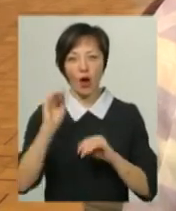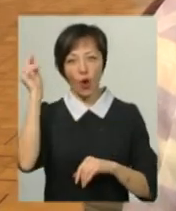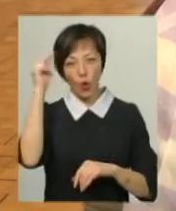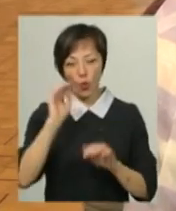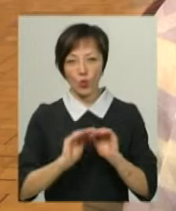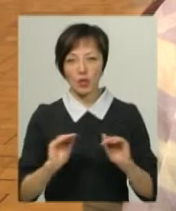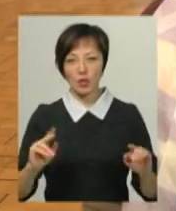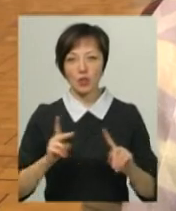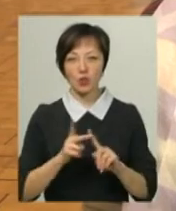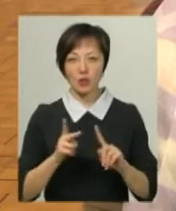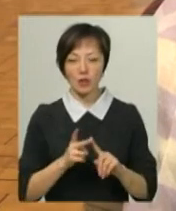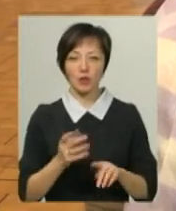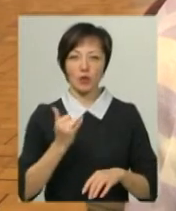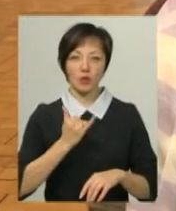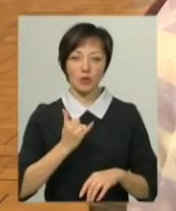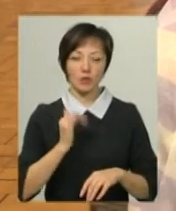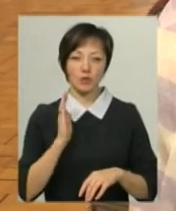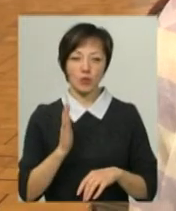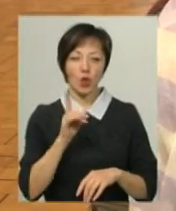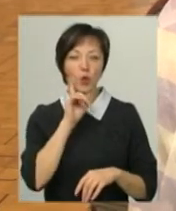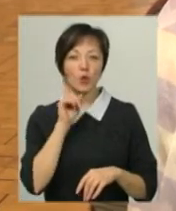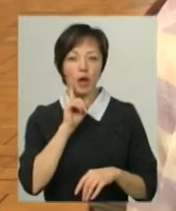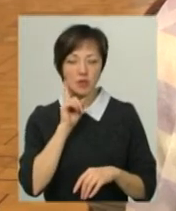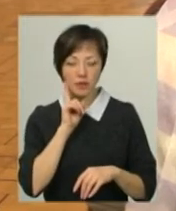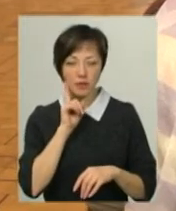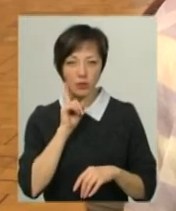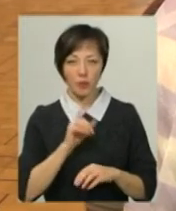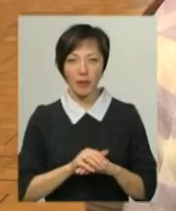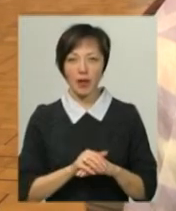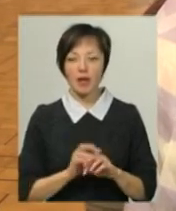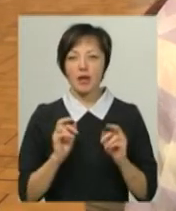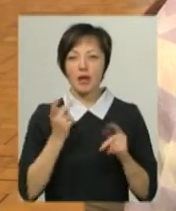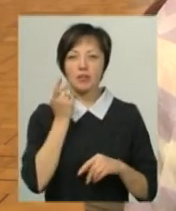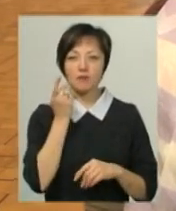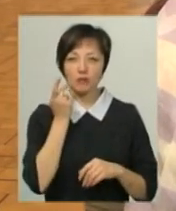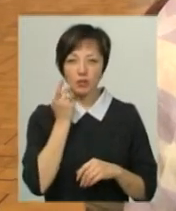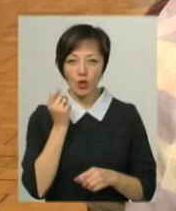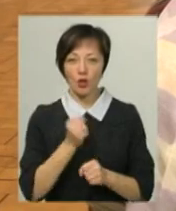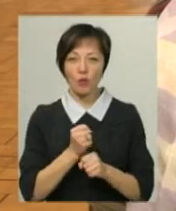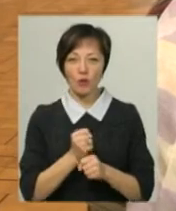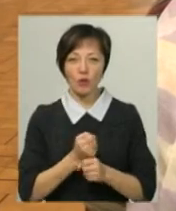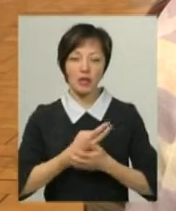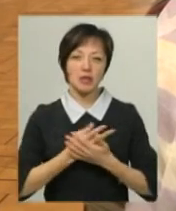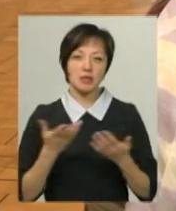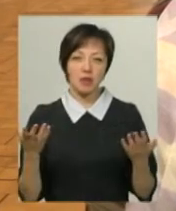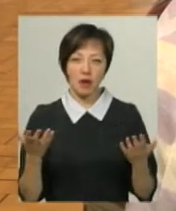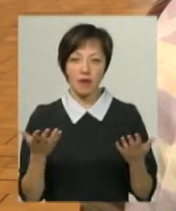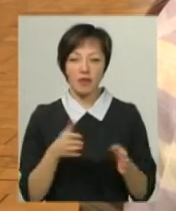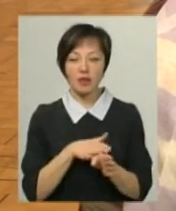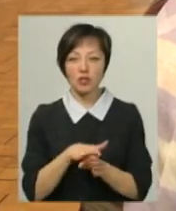а вже другий тур – було юнацтво. І, як завжди, роботи яскраві,